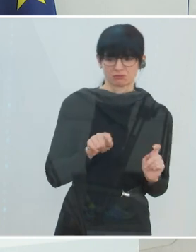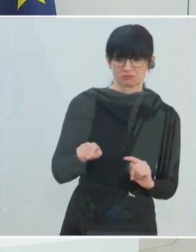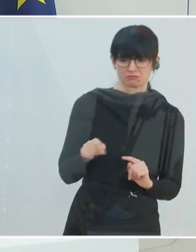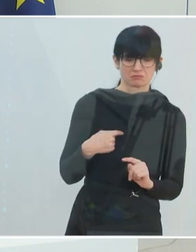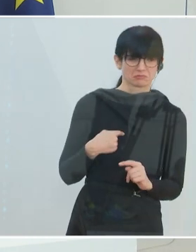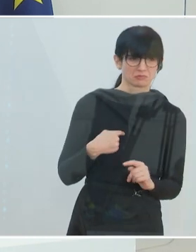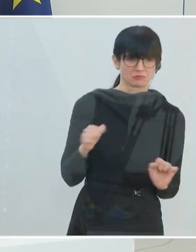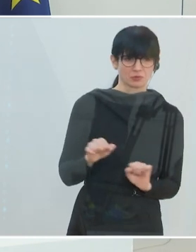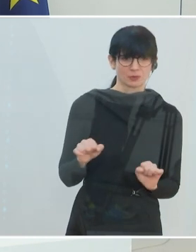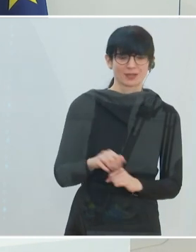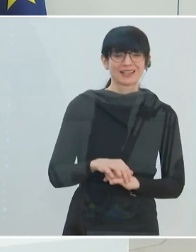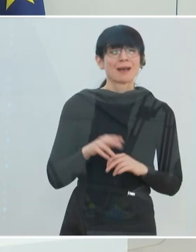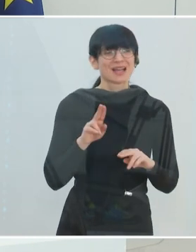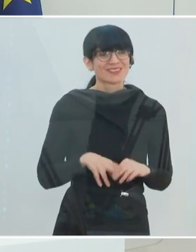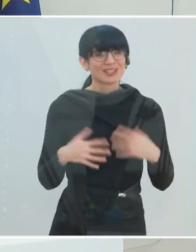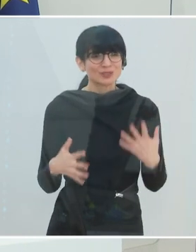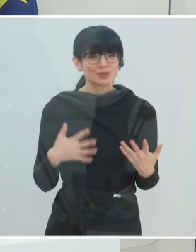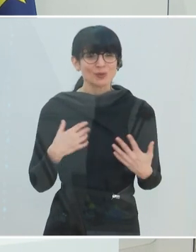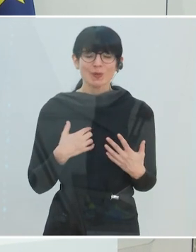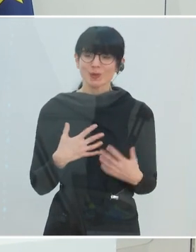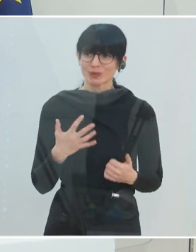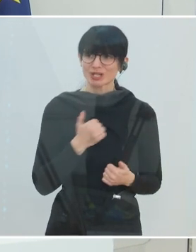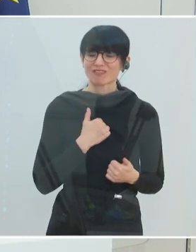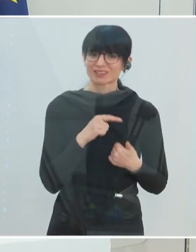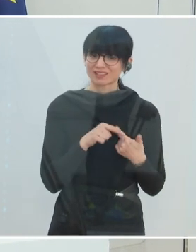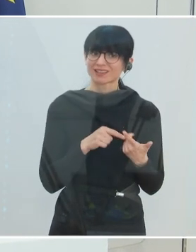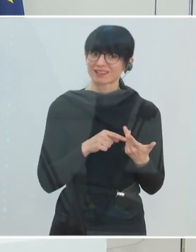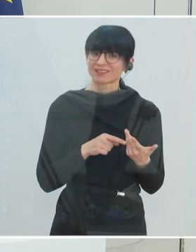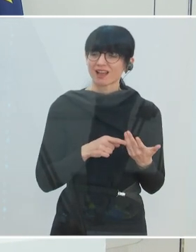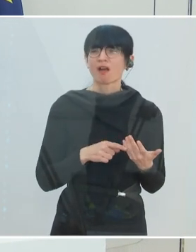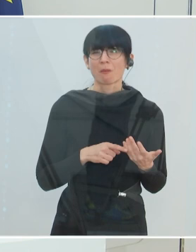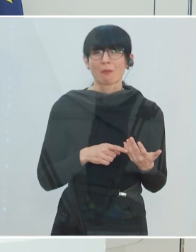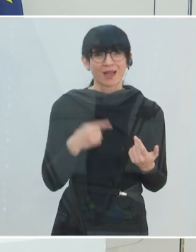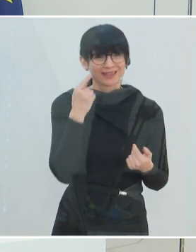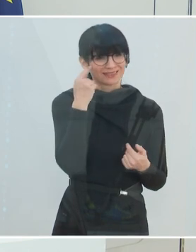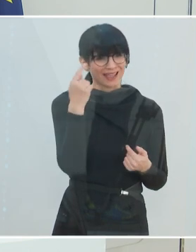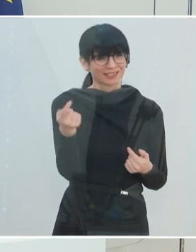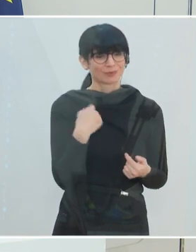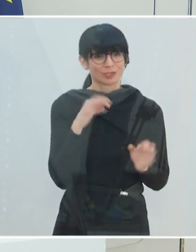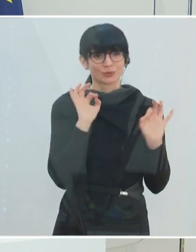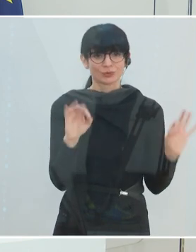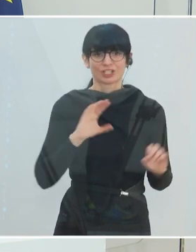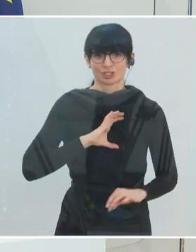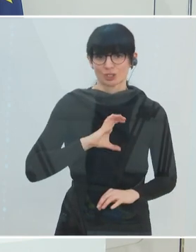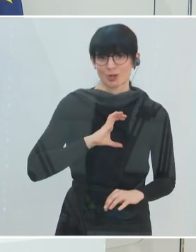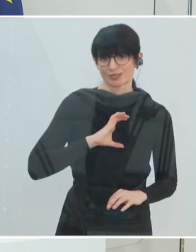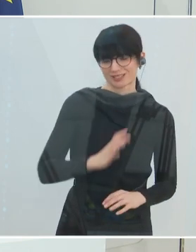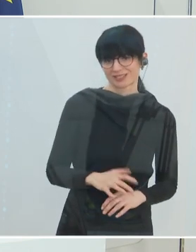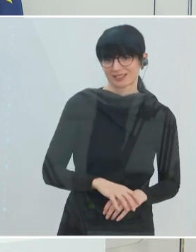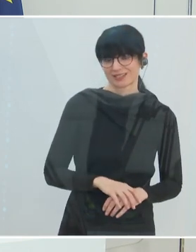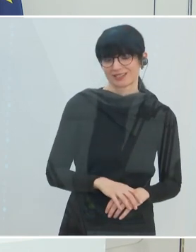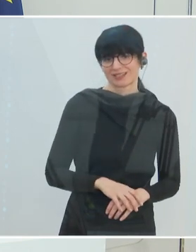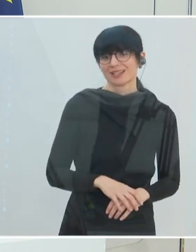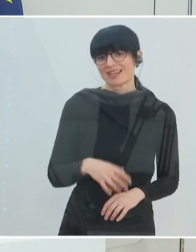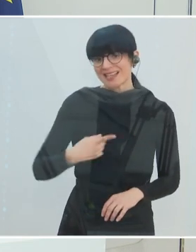Wenn wir das alles schaffen, dann denke ich, haben wir eine sehr, sehr gute Chance, dass wir